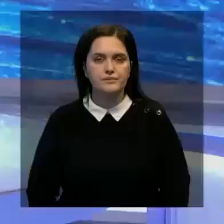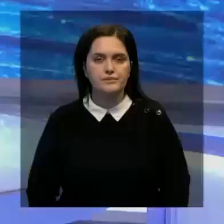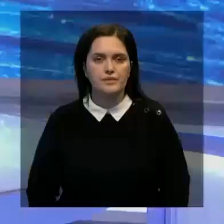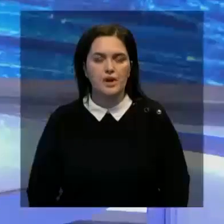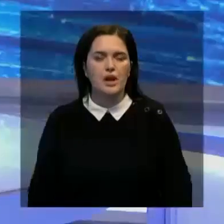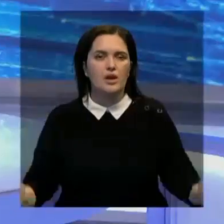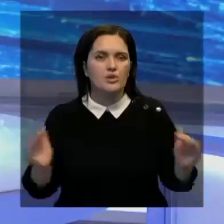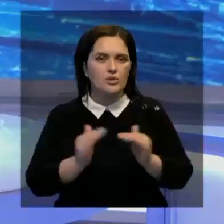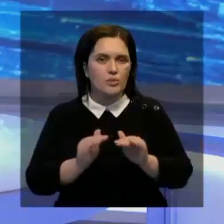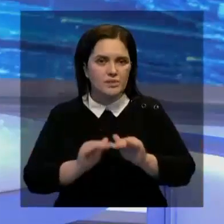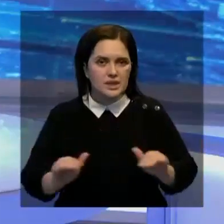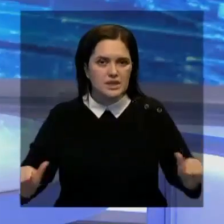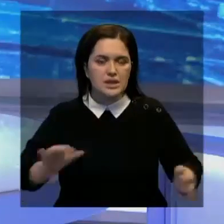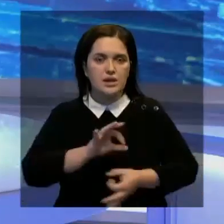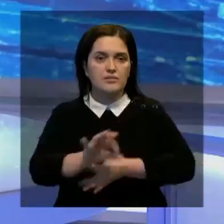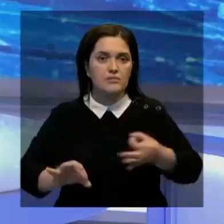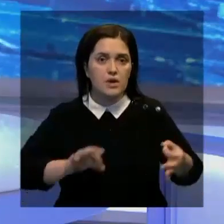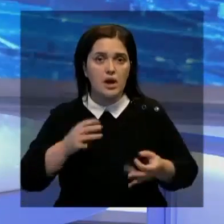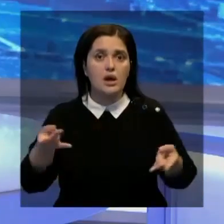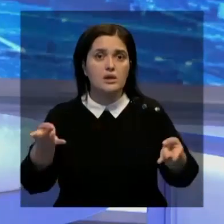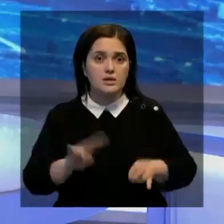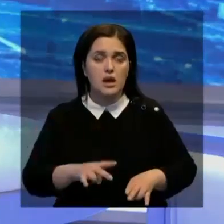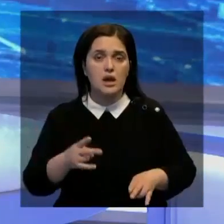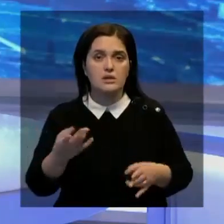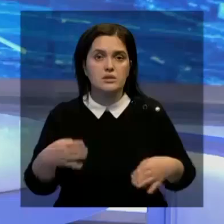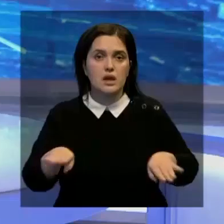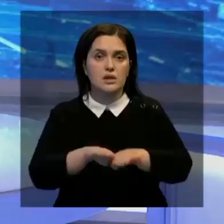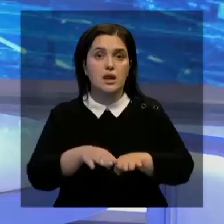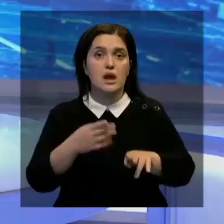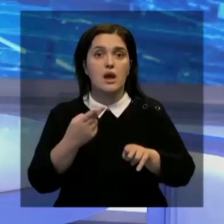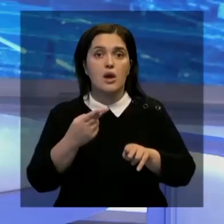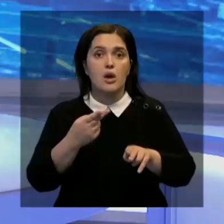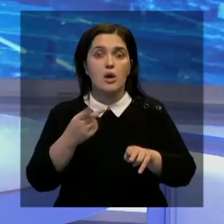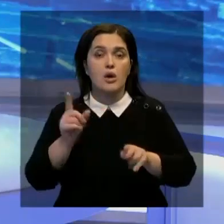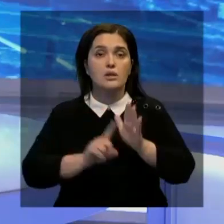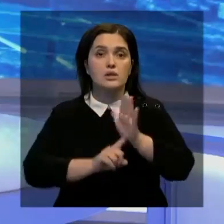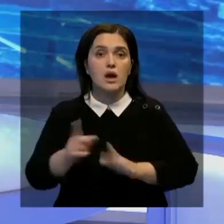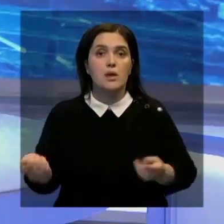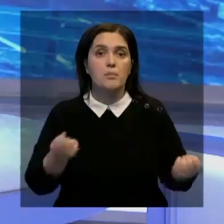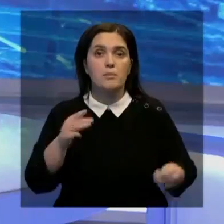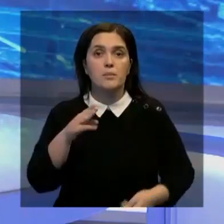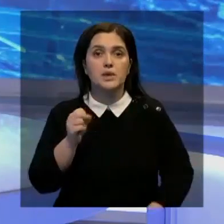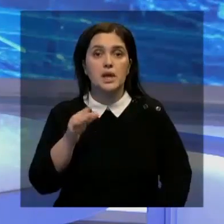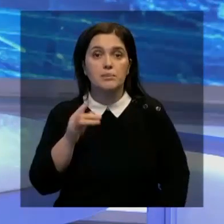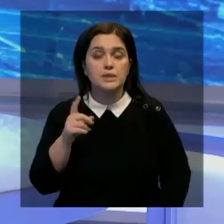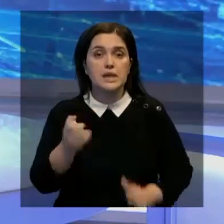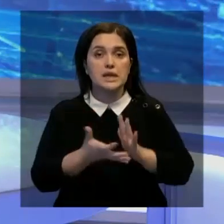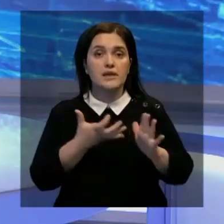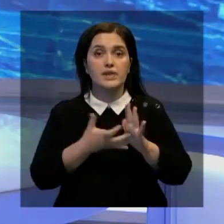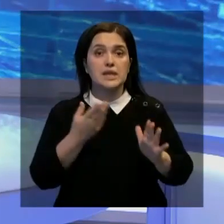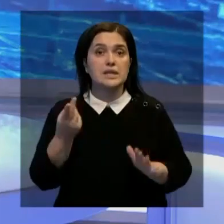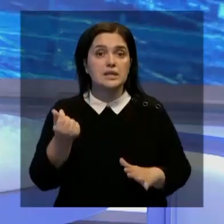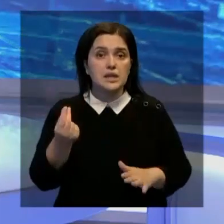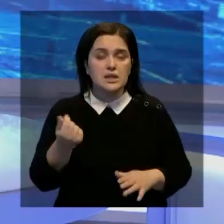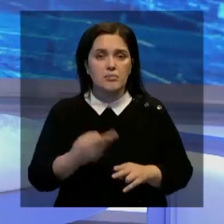Между тем, сотни детских домов Афганистана оказались на грани закрытия. Это произошло после перехода к власти движения «Талибан». Из-за нехватки